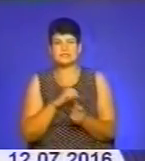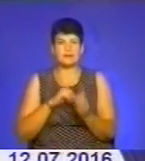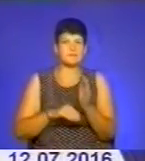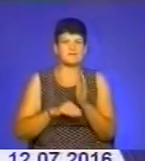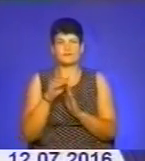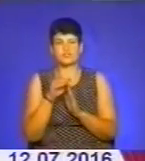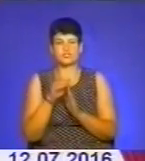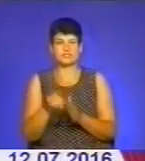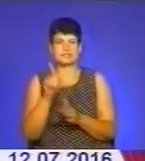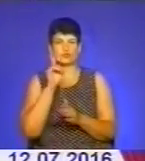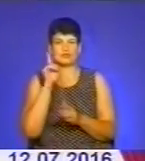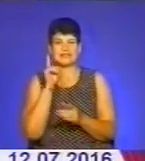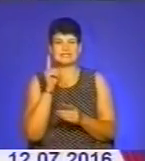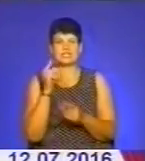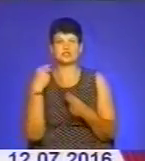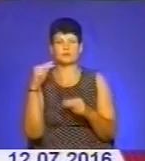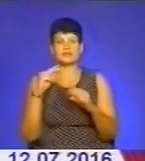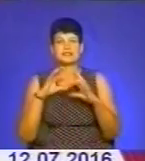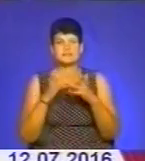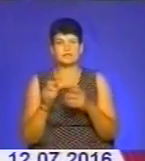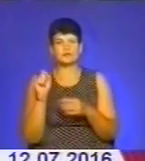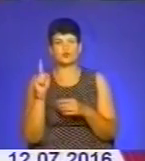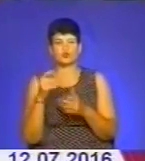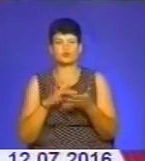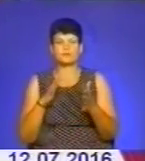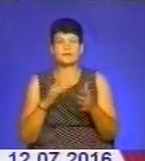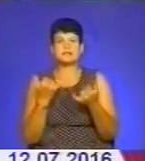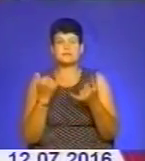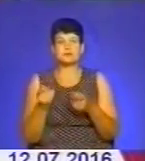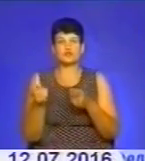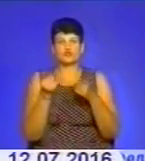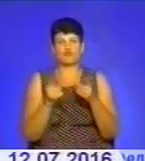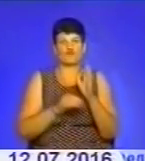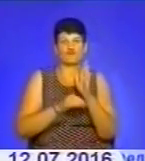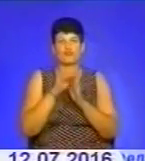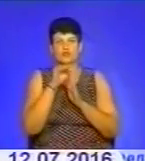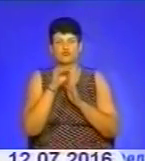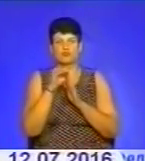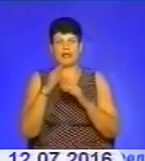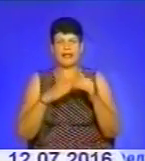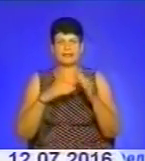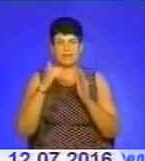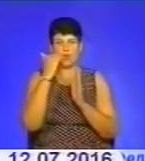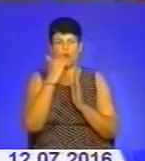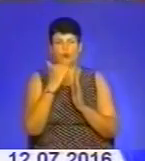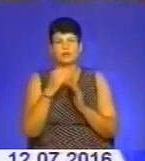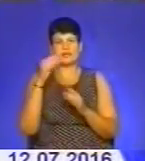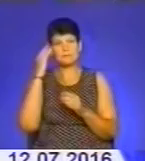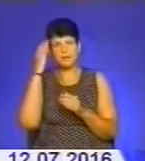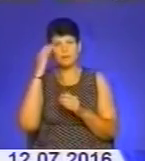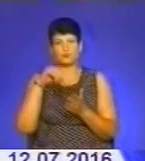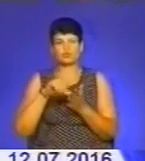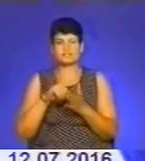нагороди юнацького Чемпіонату світу і Європи. Цьогоріч перейшов виступати у вищу категорію і знову мріє про участь на всесвітніх